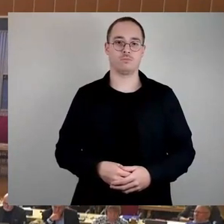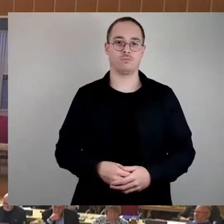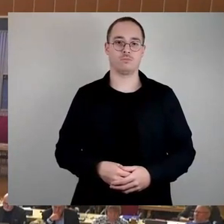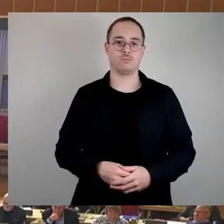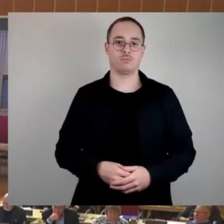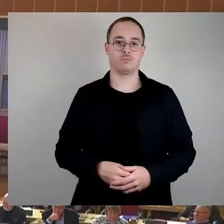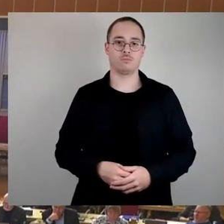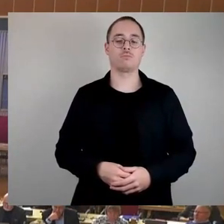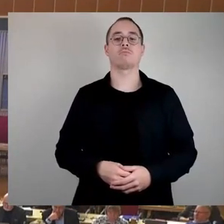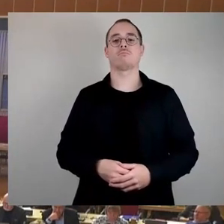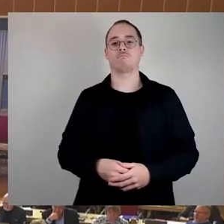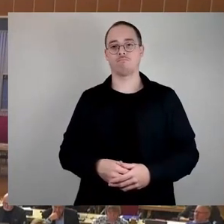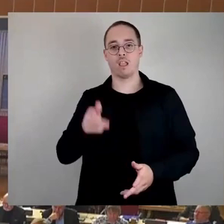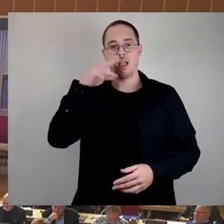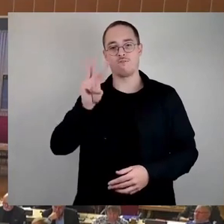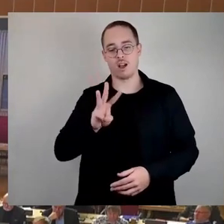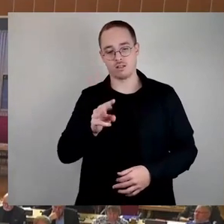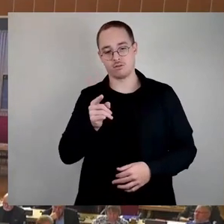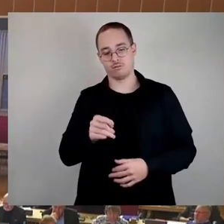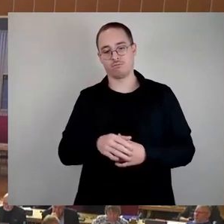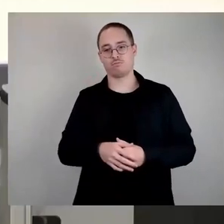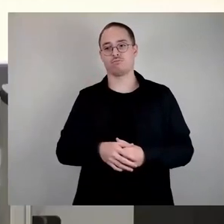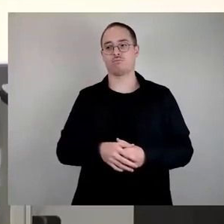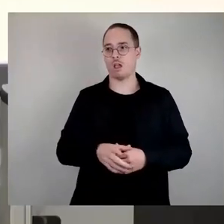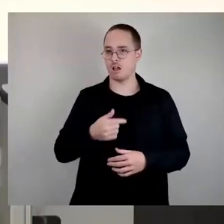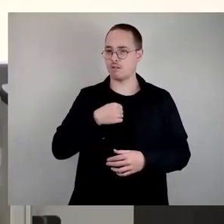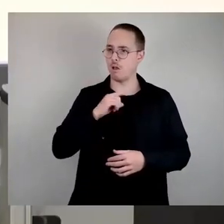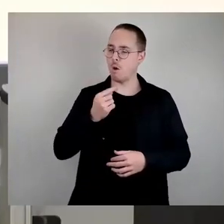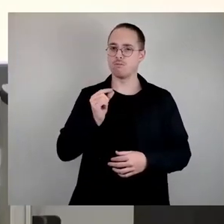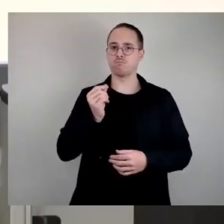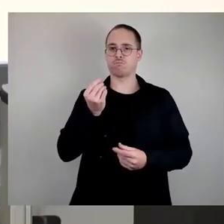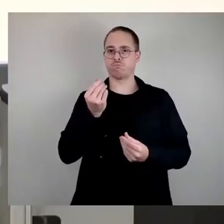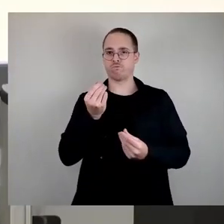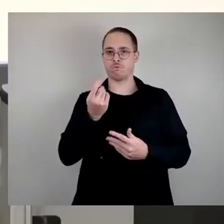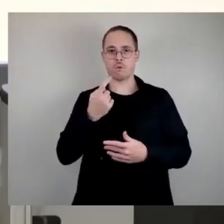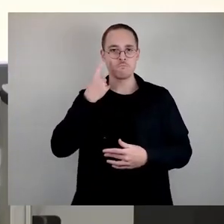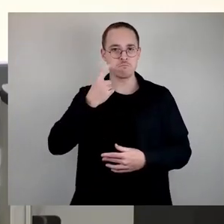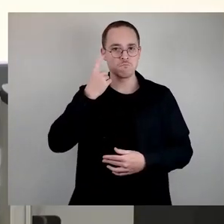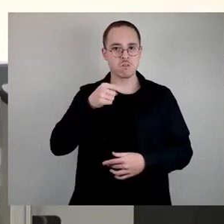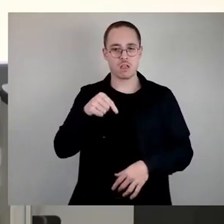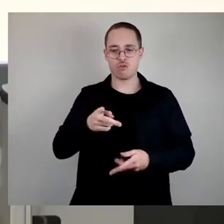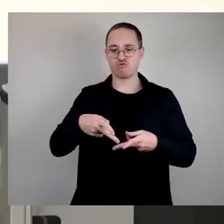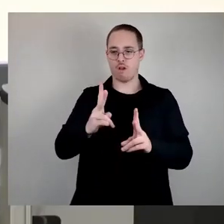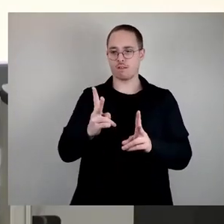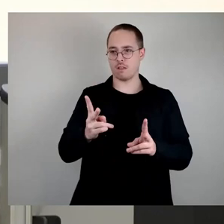Ja, ich finde es ist auch jetzt etwas Besonderes, dass wir hier anfangen Straßenplanung im Stadtrat zu treiben, Herr Hasler.